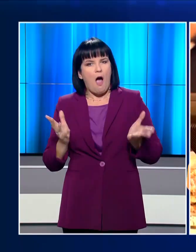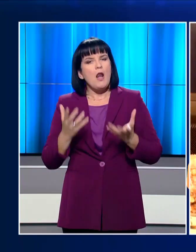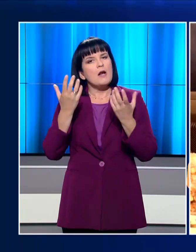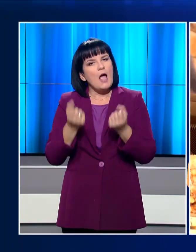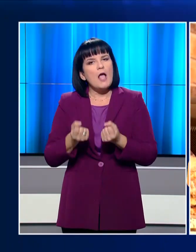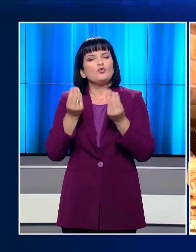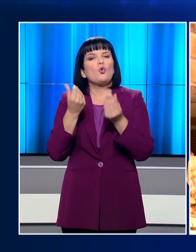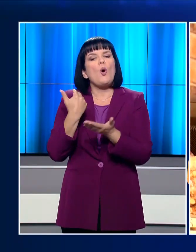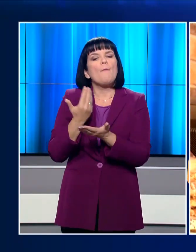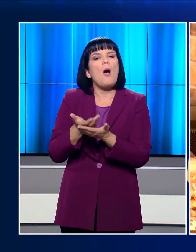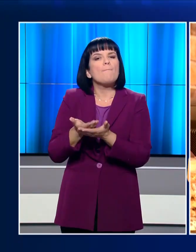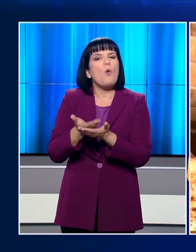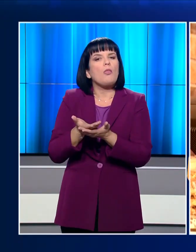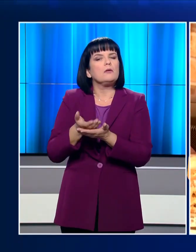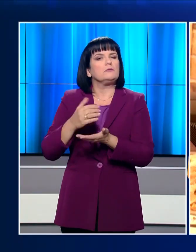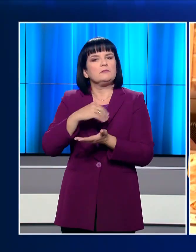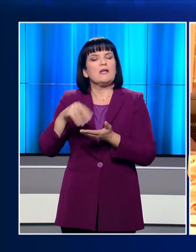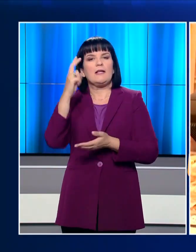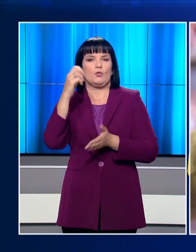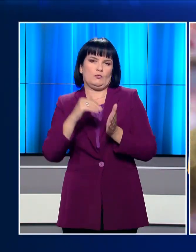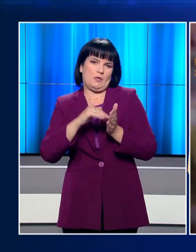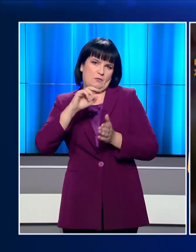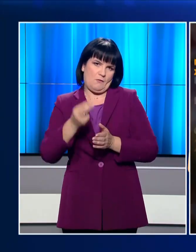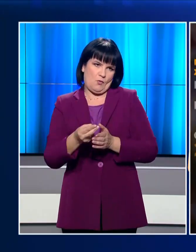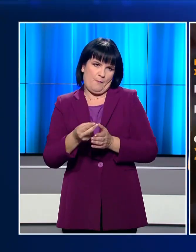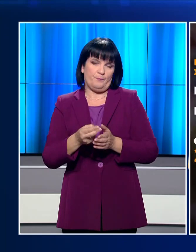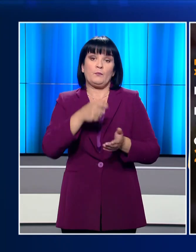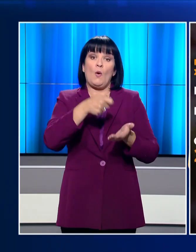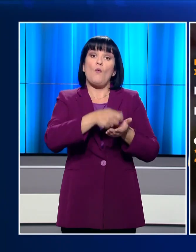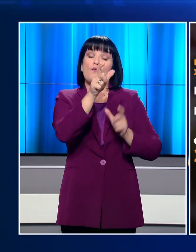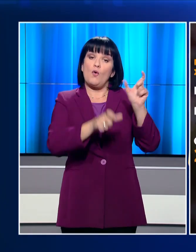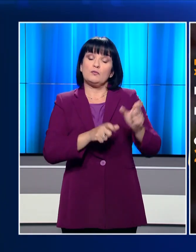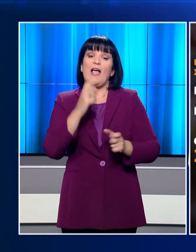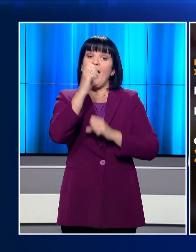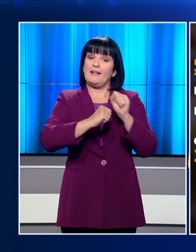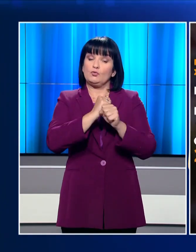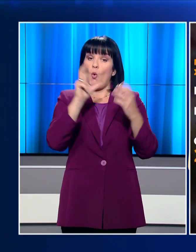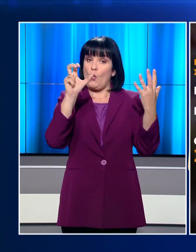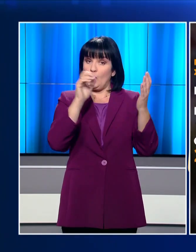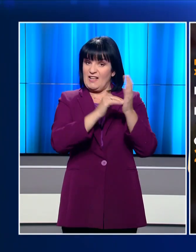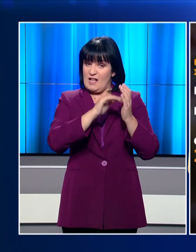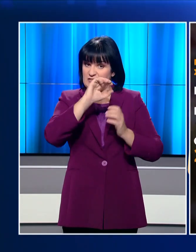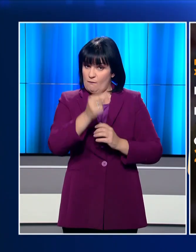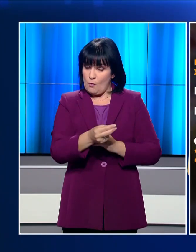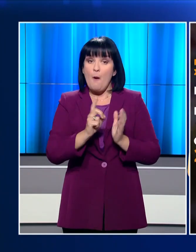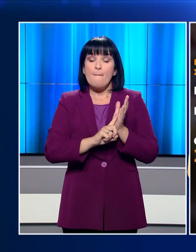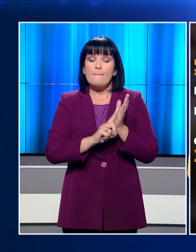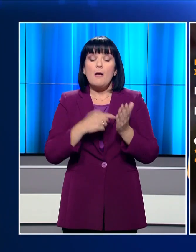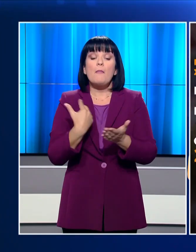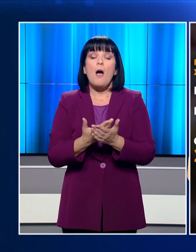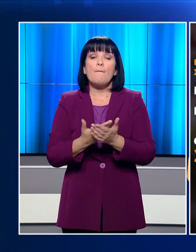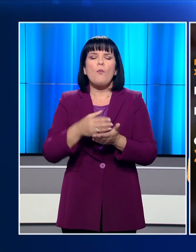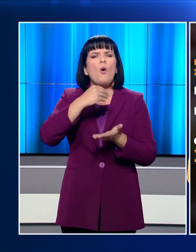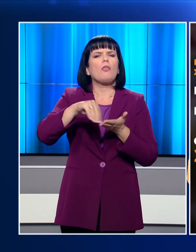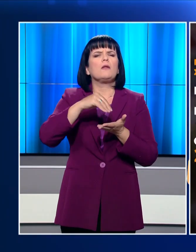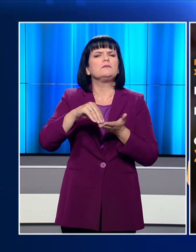διαθέτουν ηλεκτρονικές αποδείξεις τουλάχιστον 20.000 ευρώ. Φορολογούμενος με ετήσιο εισόδημα 80.000 ευρώ θα πρέπει να εμφανίσει αποδείξεις